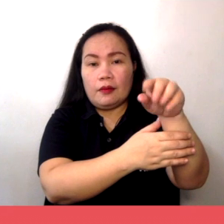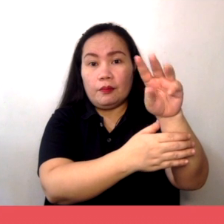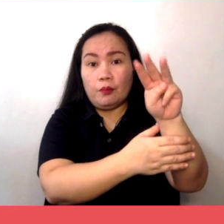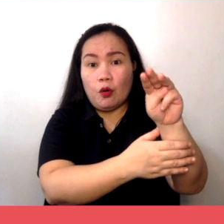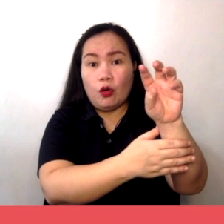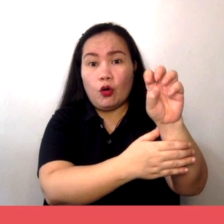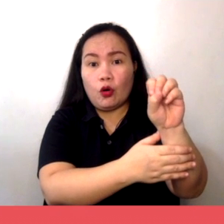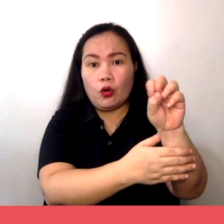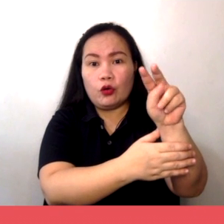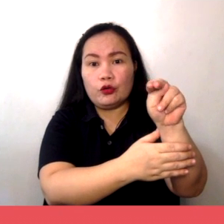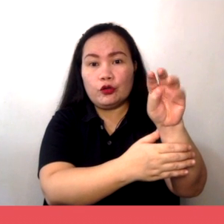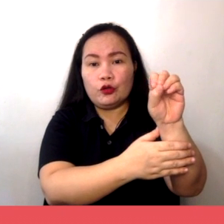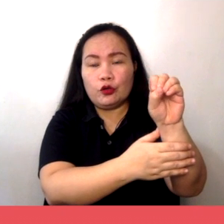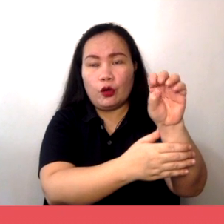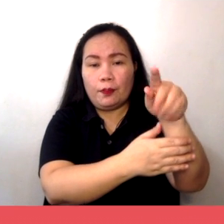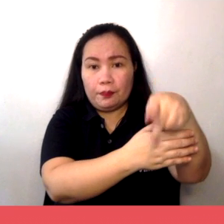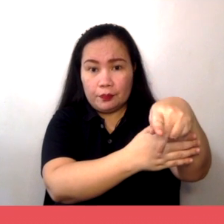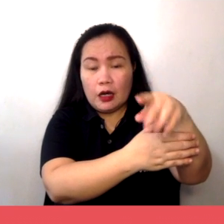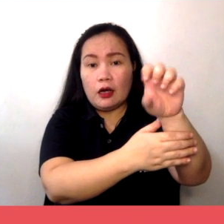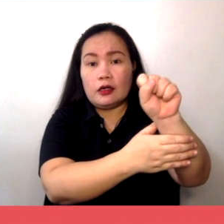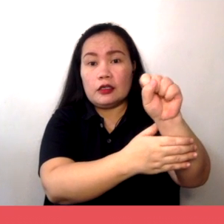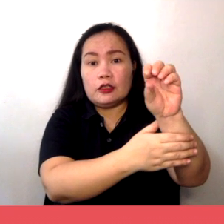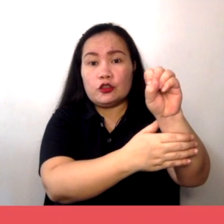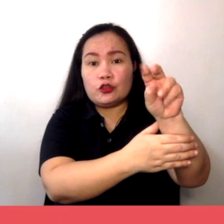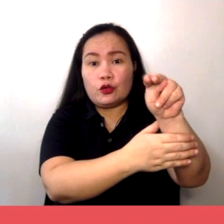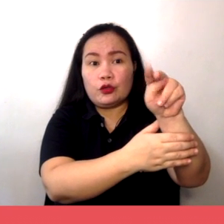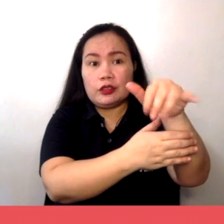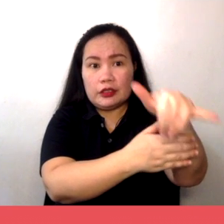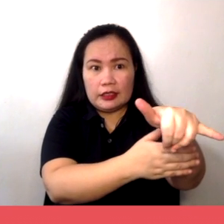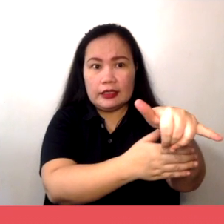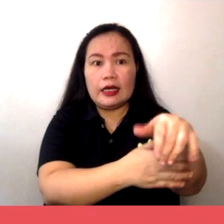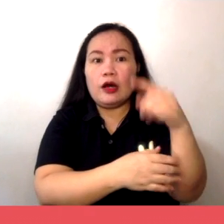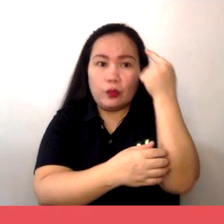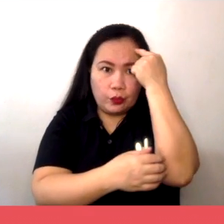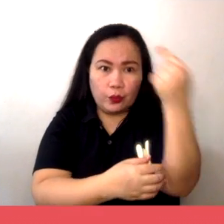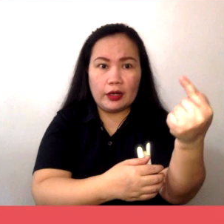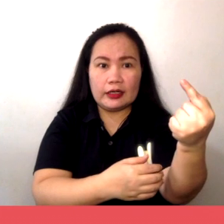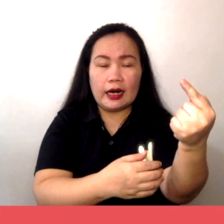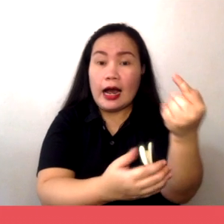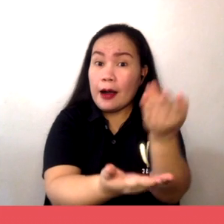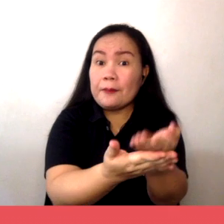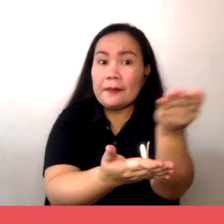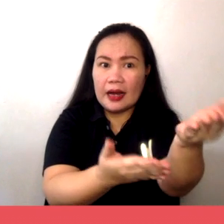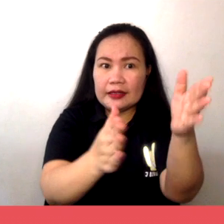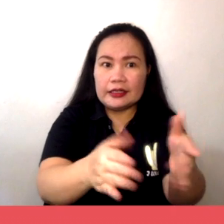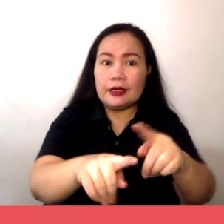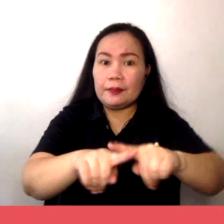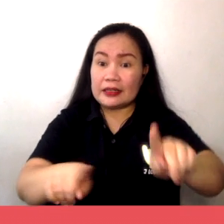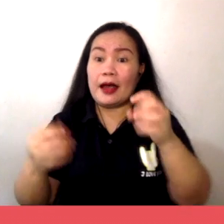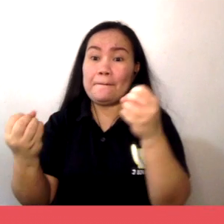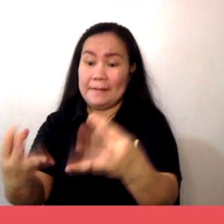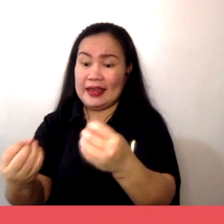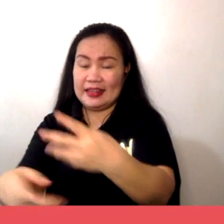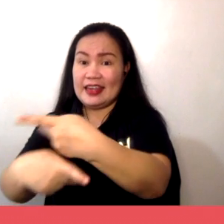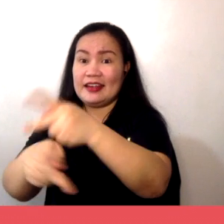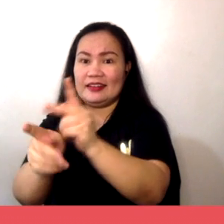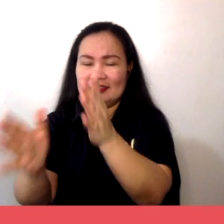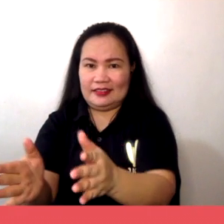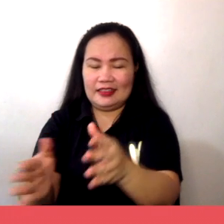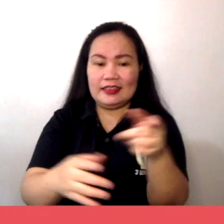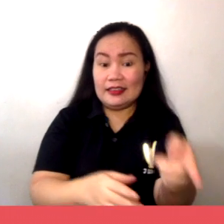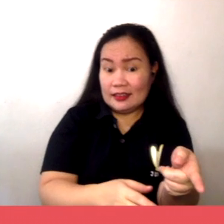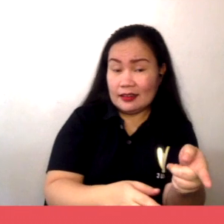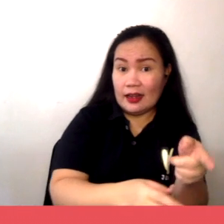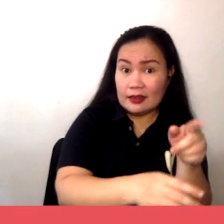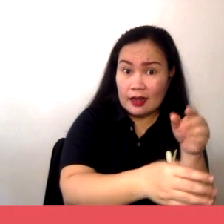ngunit maraming producer ng produkto at servisyo. Sa ganitong kalagayan, may kapangyarihan ng consumer